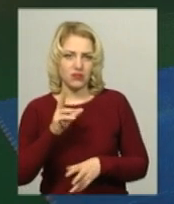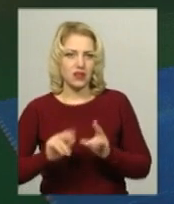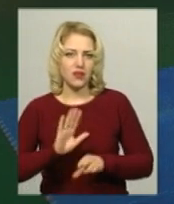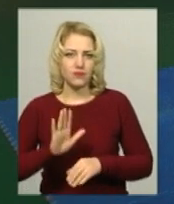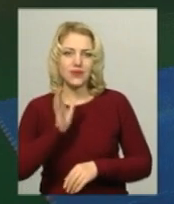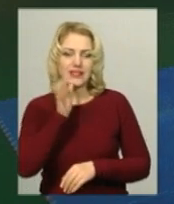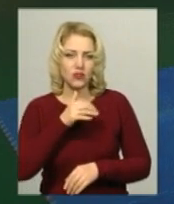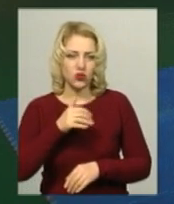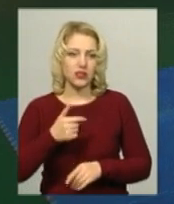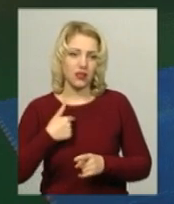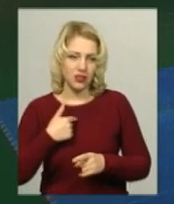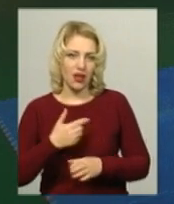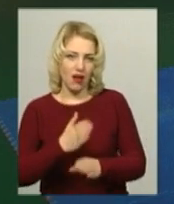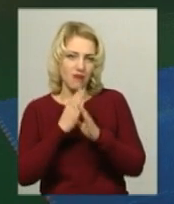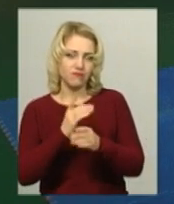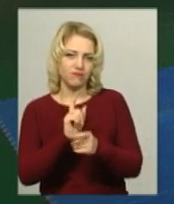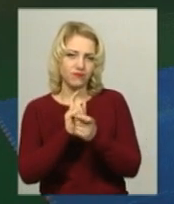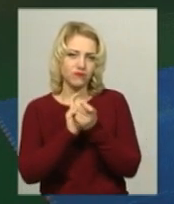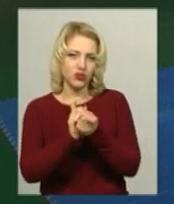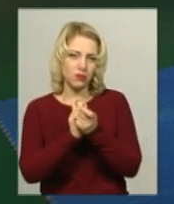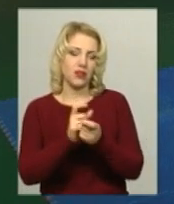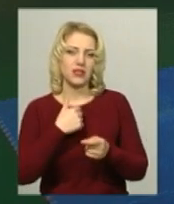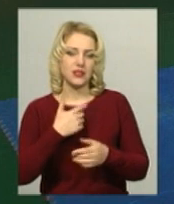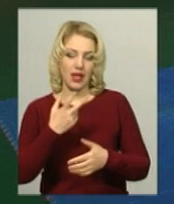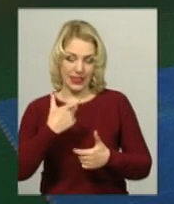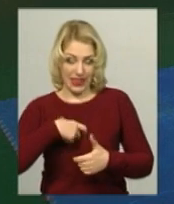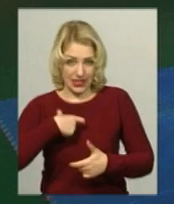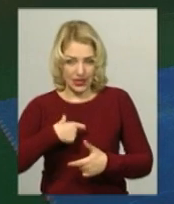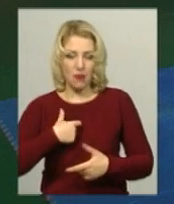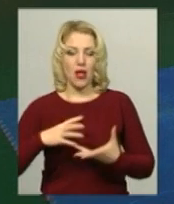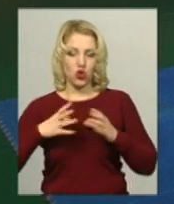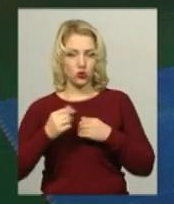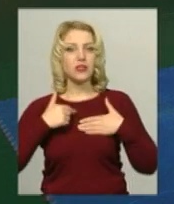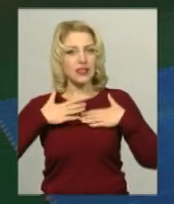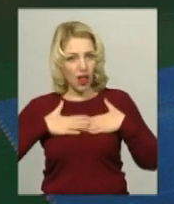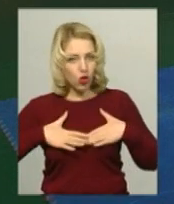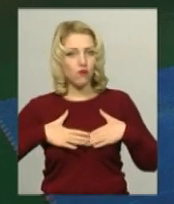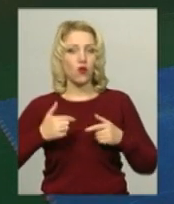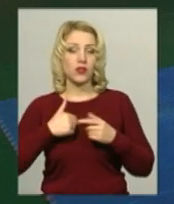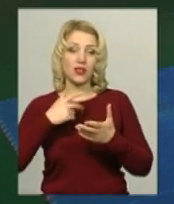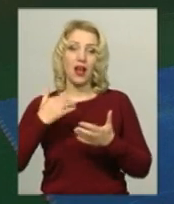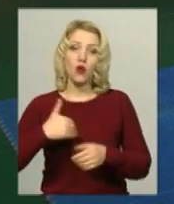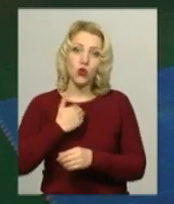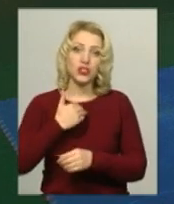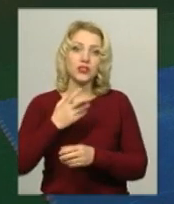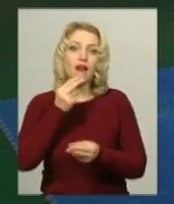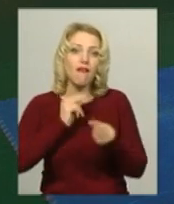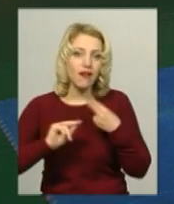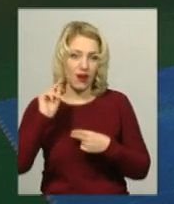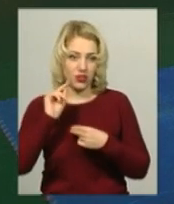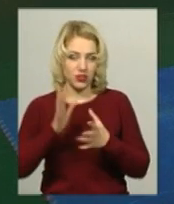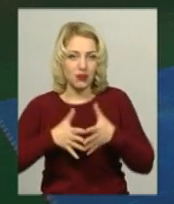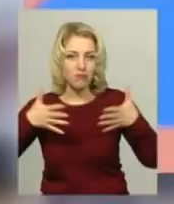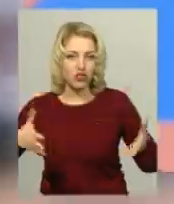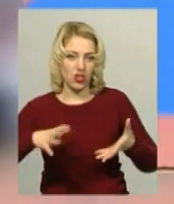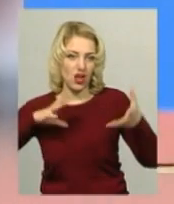я відбилася для себе, результат задоволена. Але завжди хочеться кращого і більших